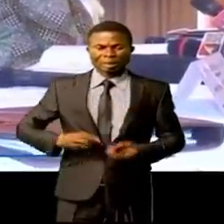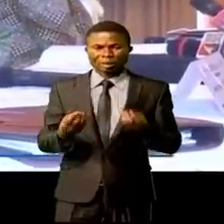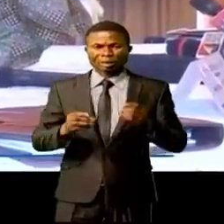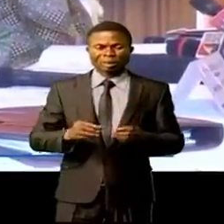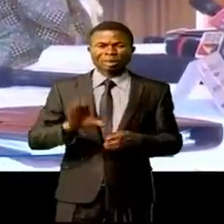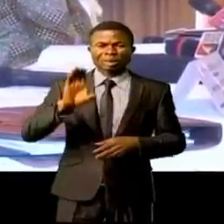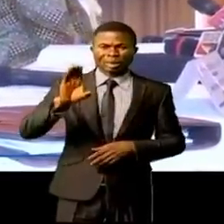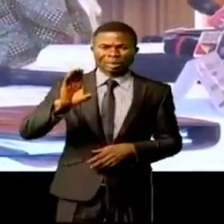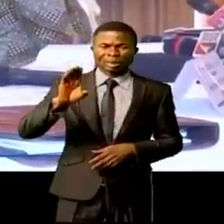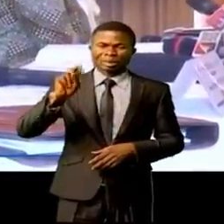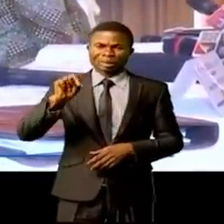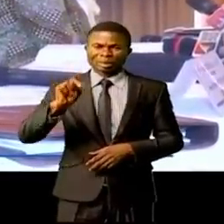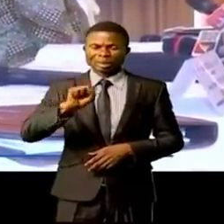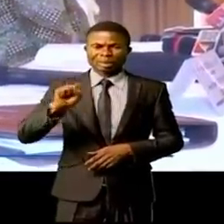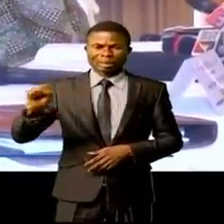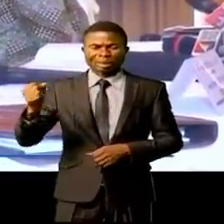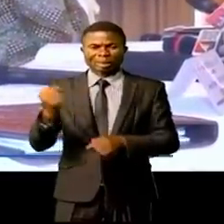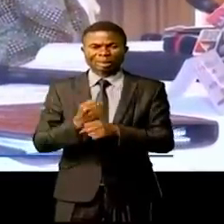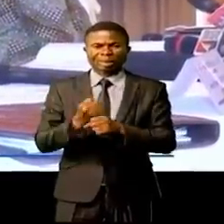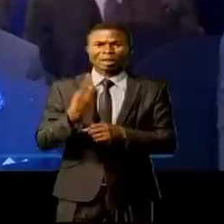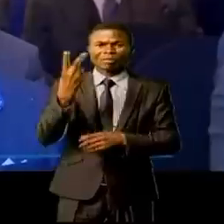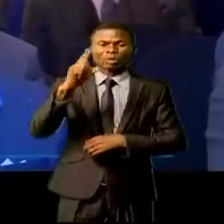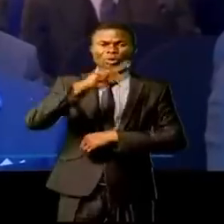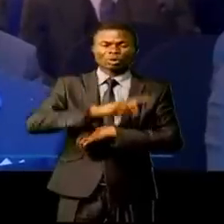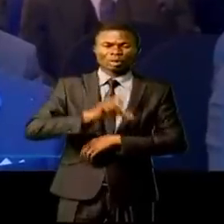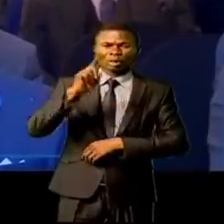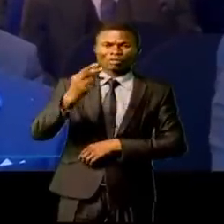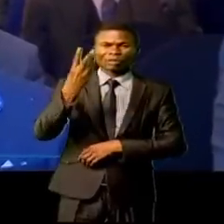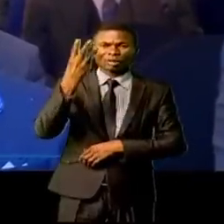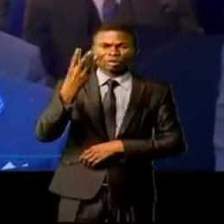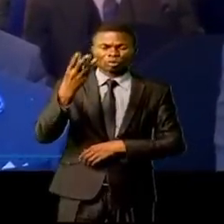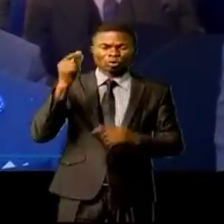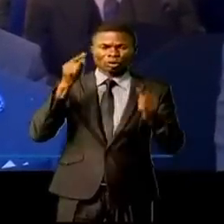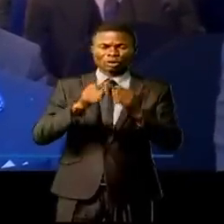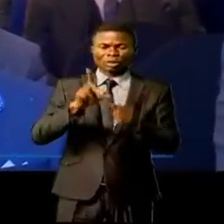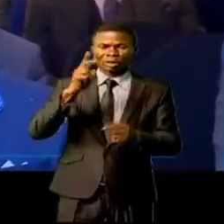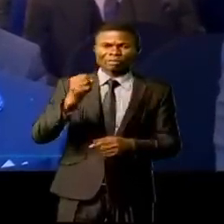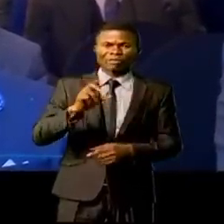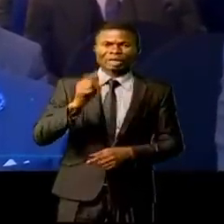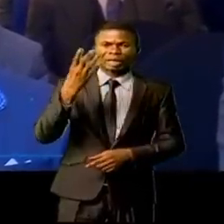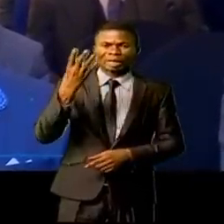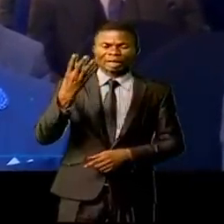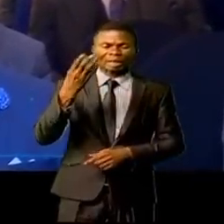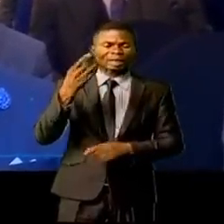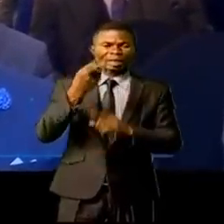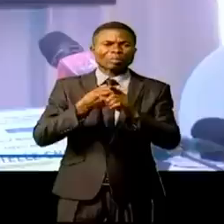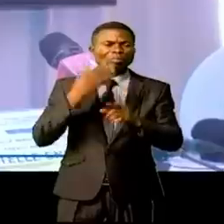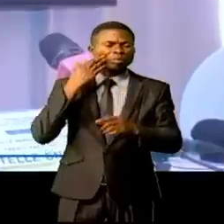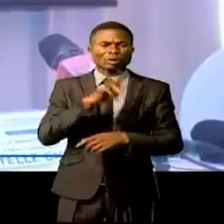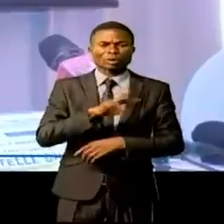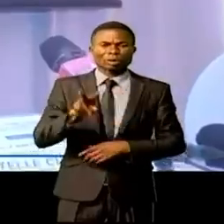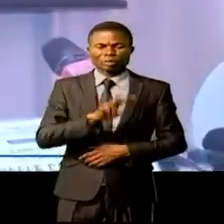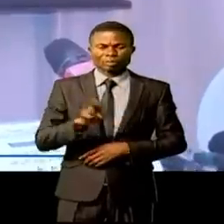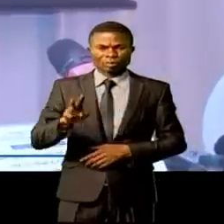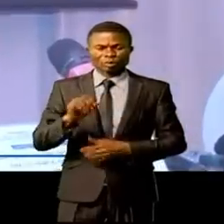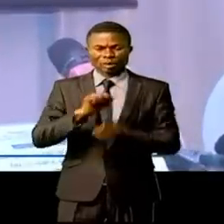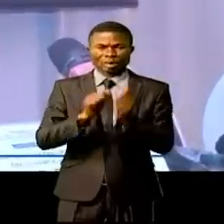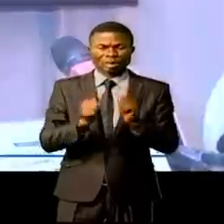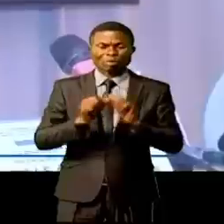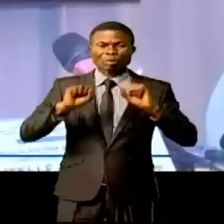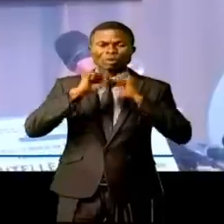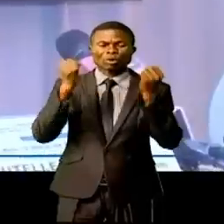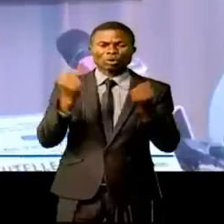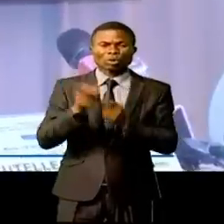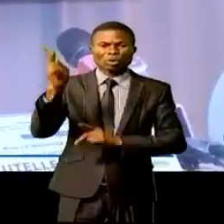pris part à ces travaux de deux jours, soit du 23 au 24 mai 2022. L'extension de la couverture sociale aux